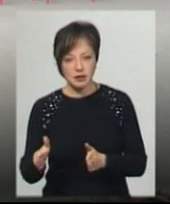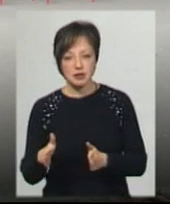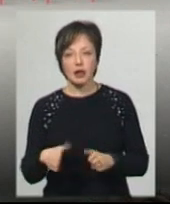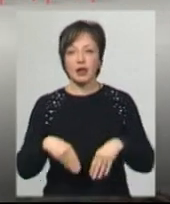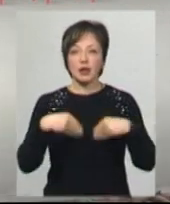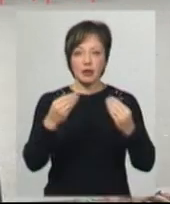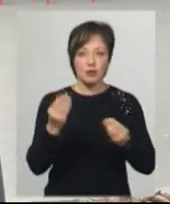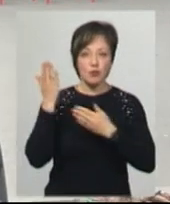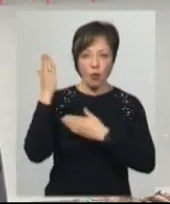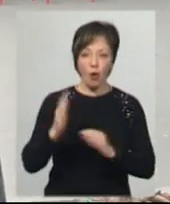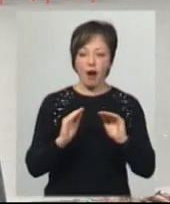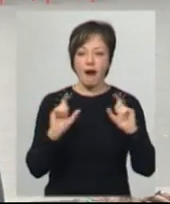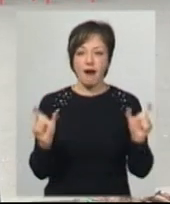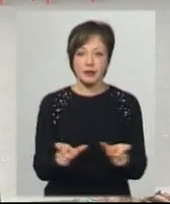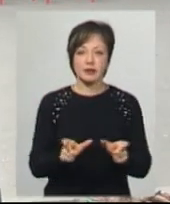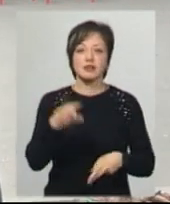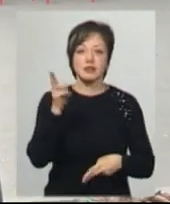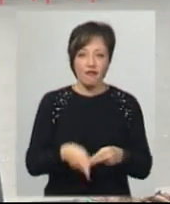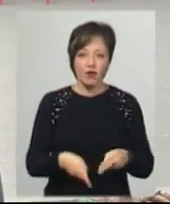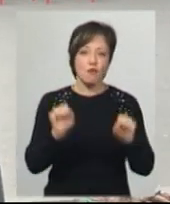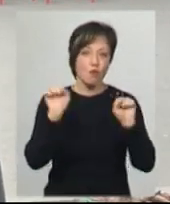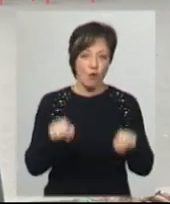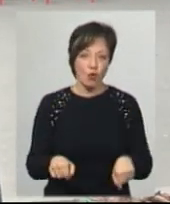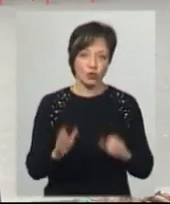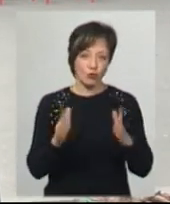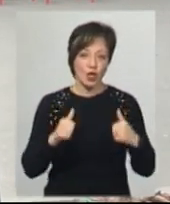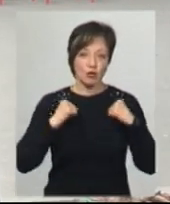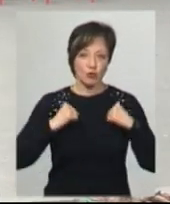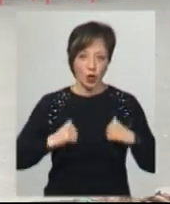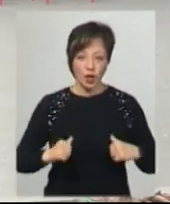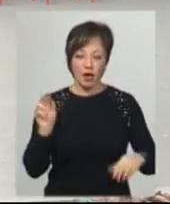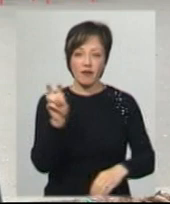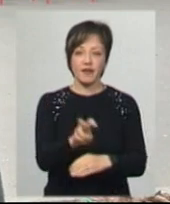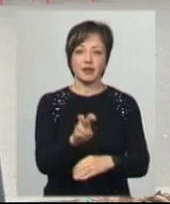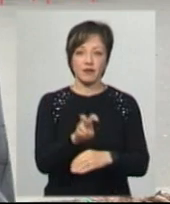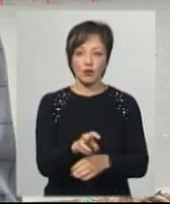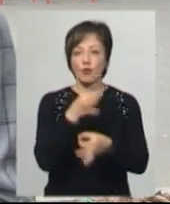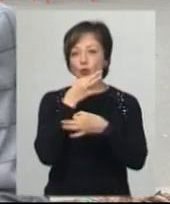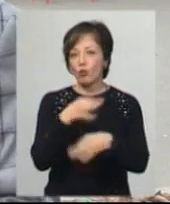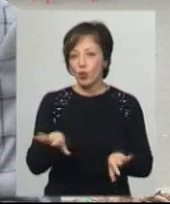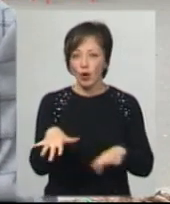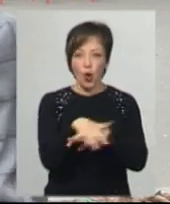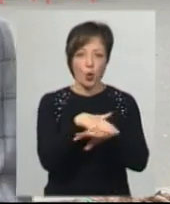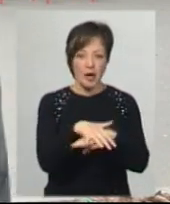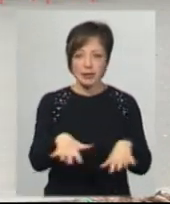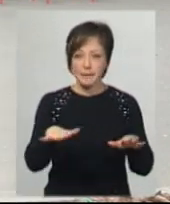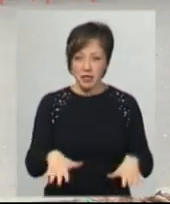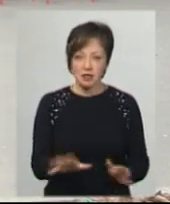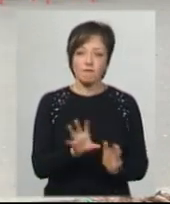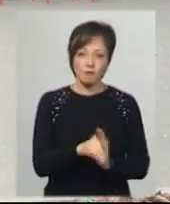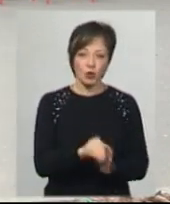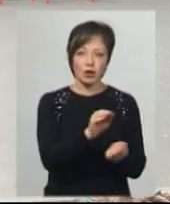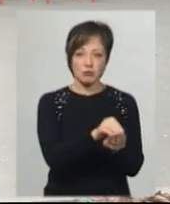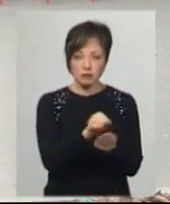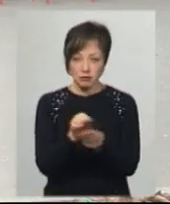Бог, карантин завершиться, можна буде безпечно відвідувати будь-які громадські місця, в тому числі і